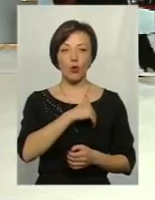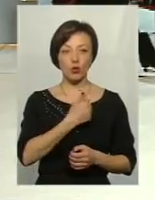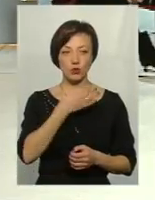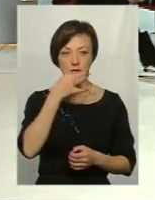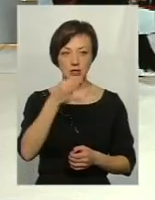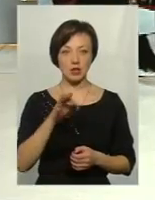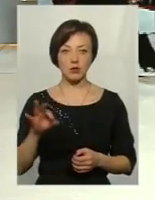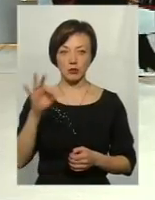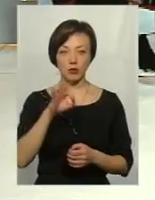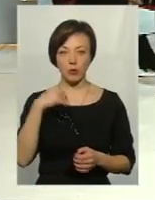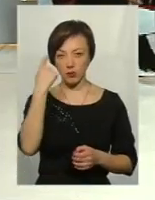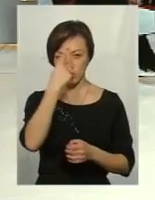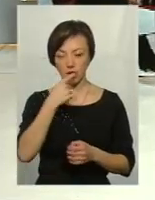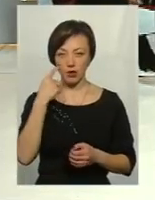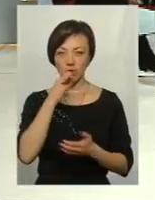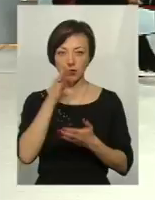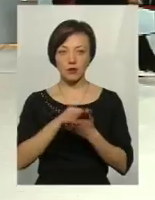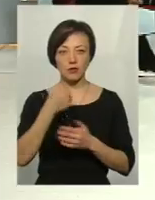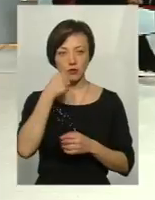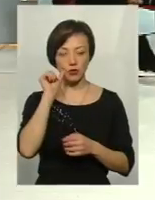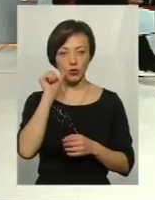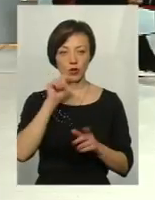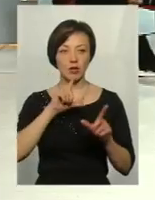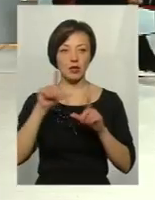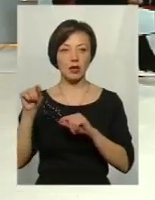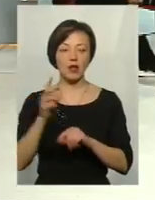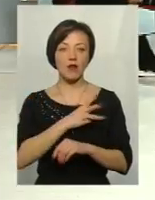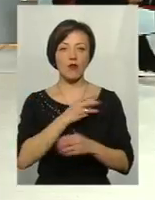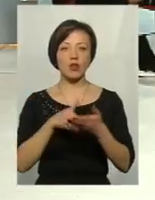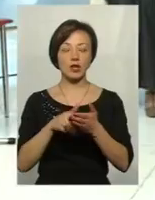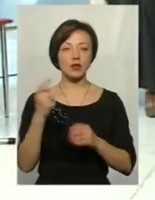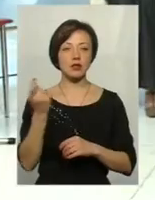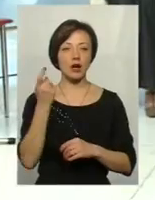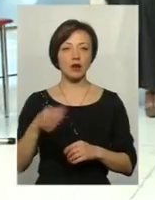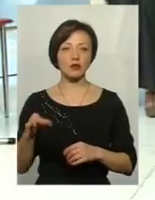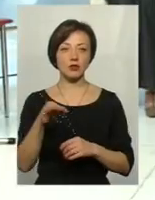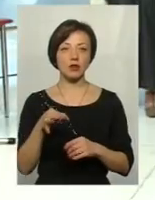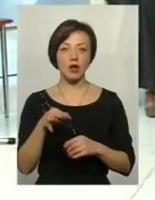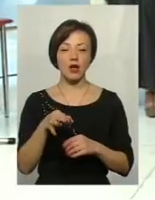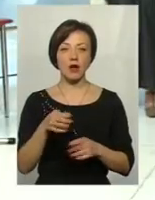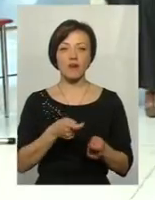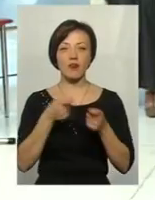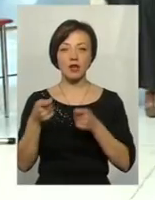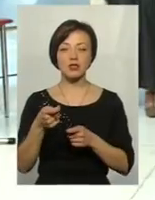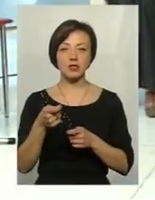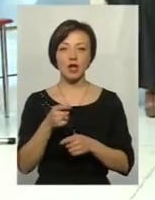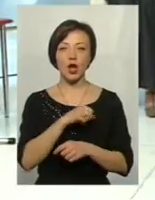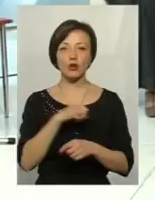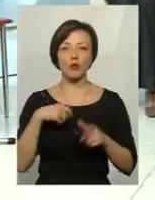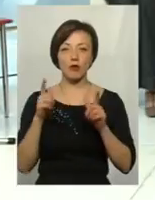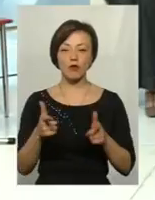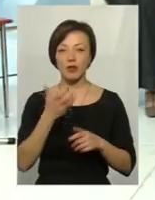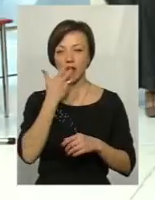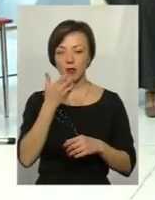говорила. Для прикладу, вчора їхали волонтери з Харківщини, везли людям, добровольцям продукти харчування,